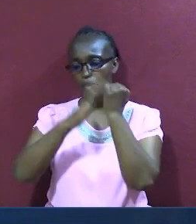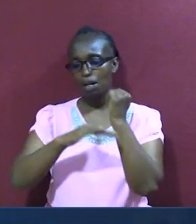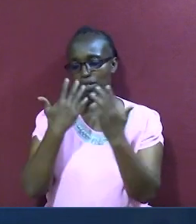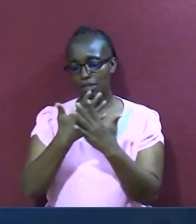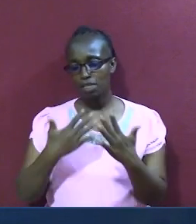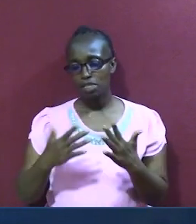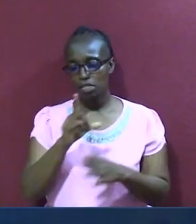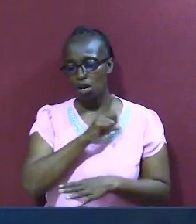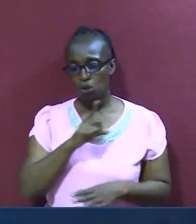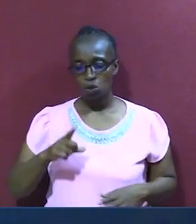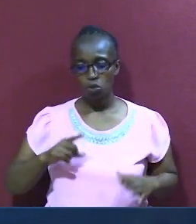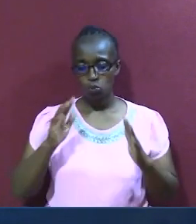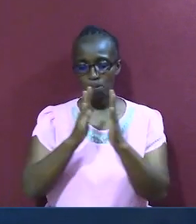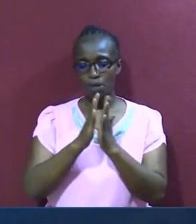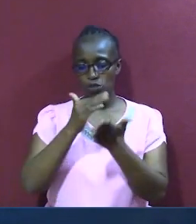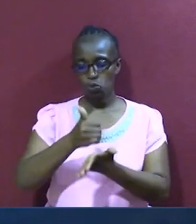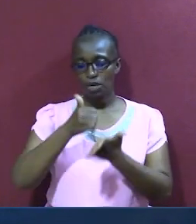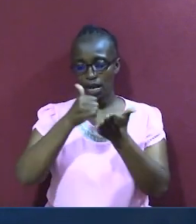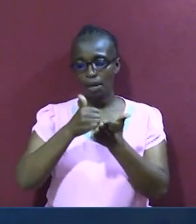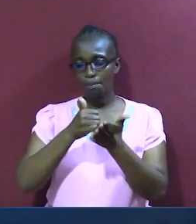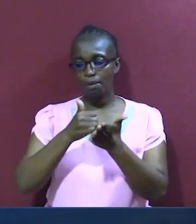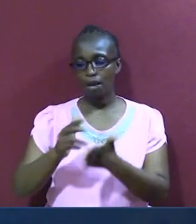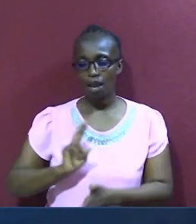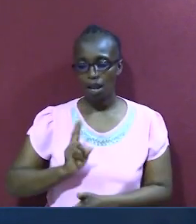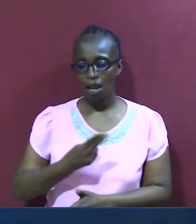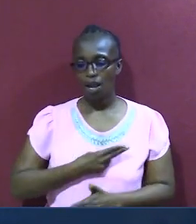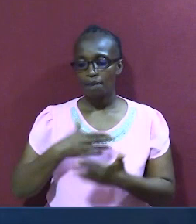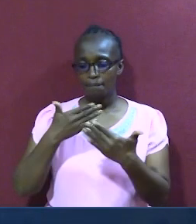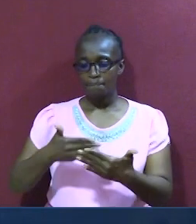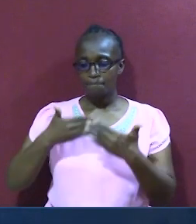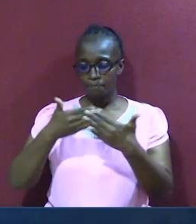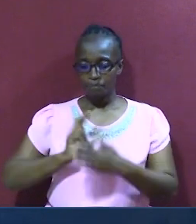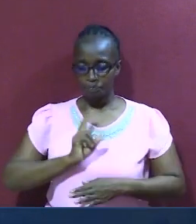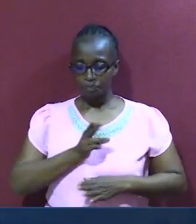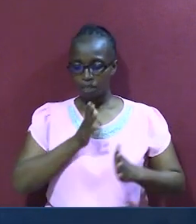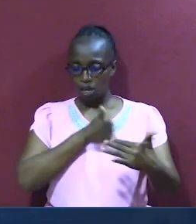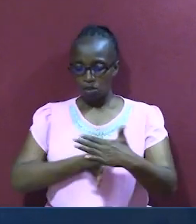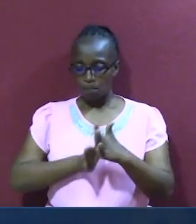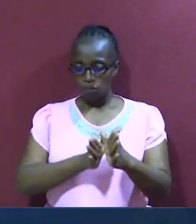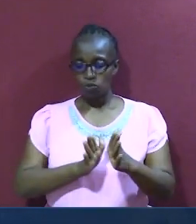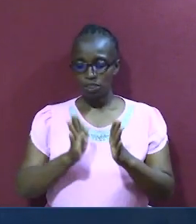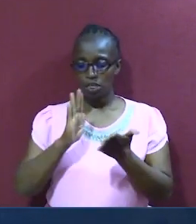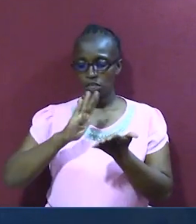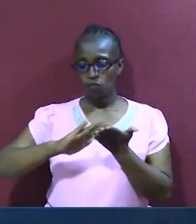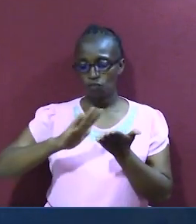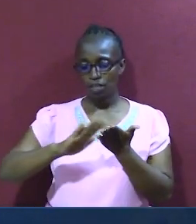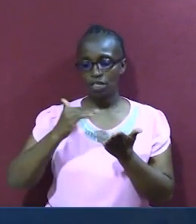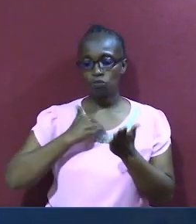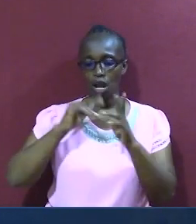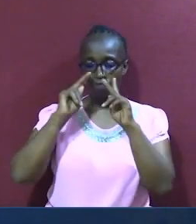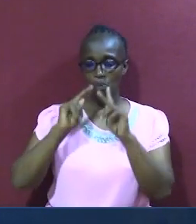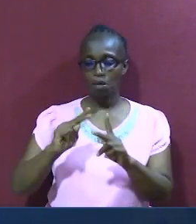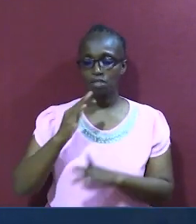mungu wa mbinguni wasaidia, subu ya leo, wapena fasi ya kusamehe, ili wakapate amani, ili